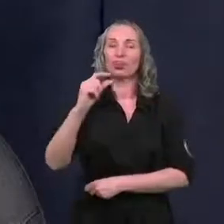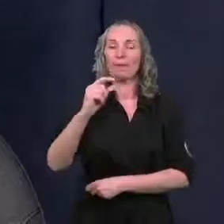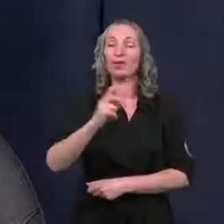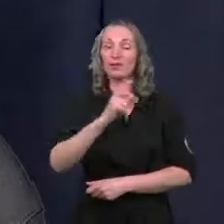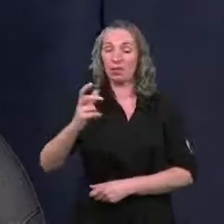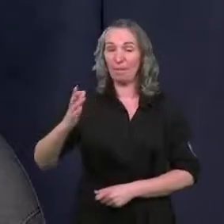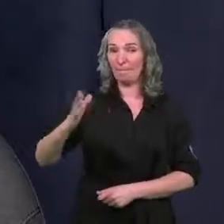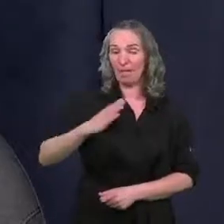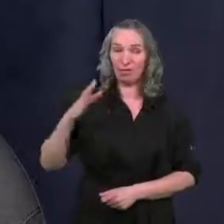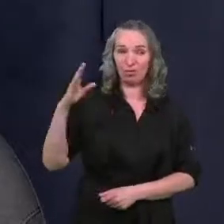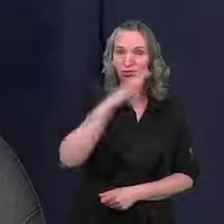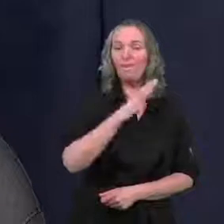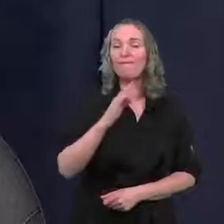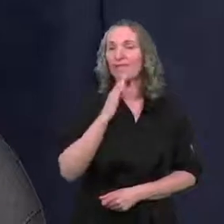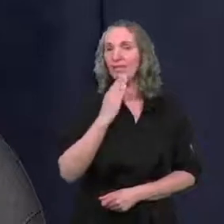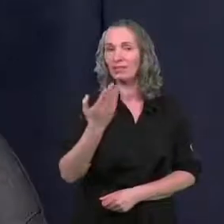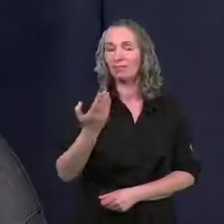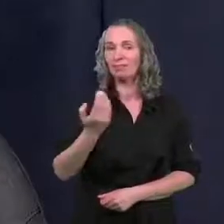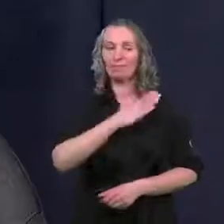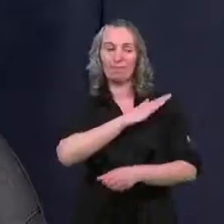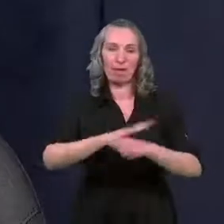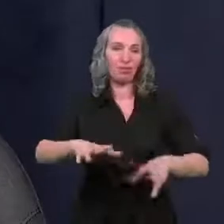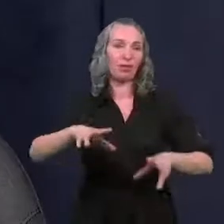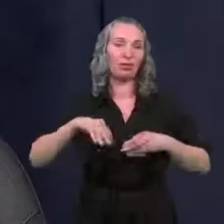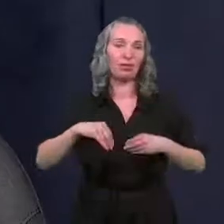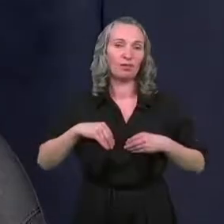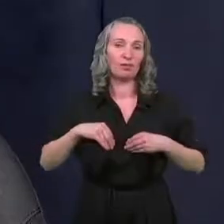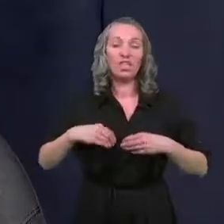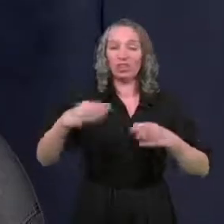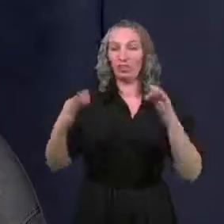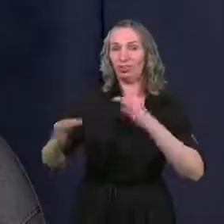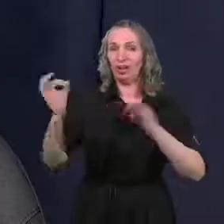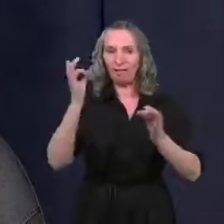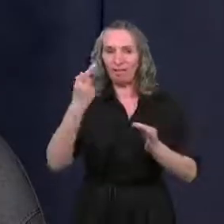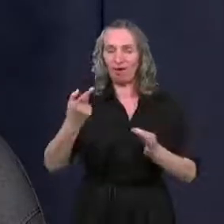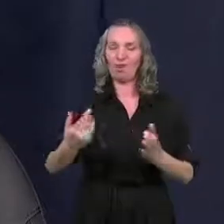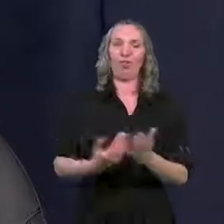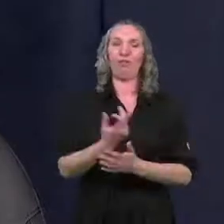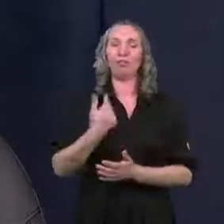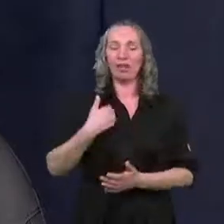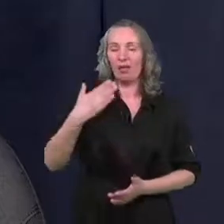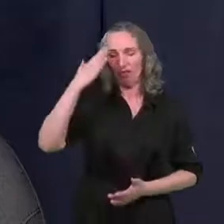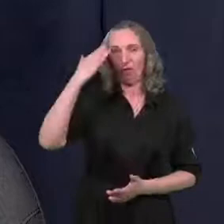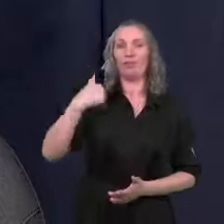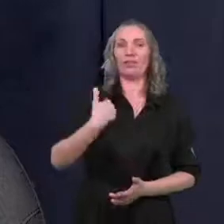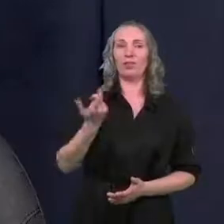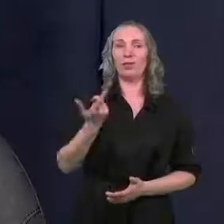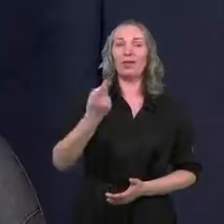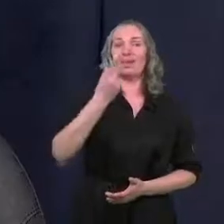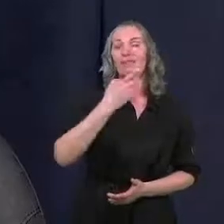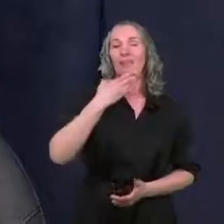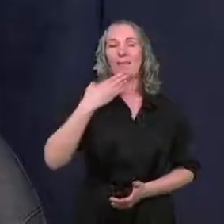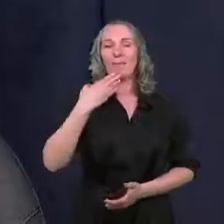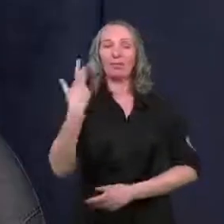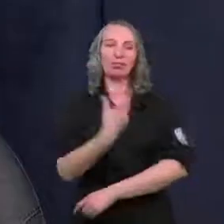ich pełna dostępność? Myślę, że news z dnia dzisiejszego. dowiadujemy się, że milion